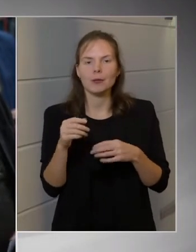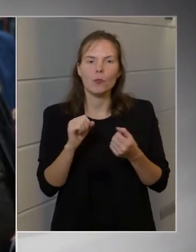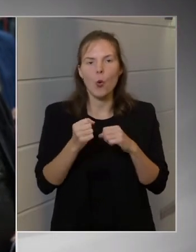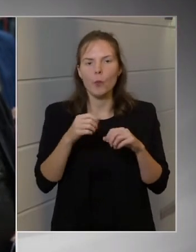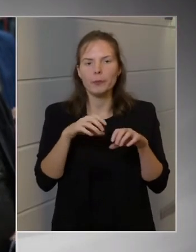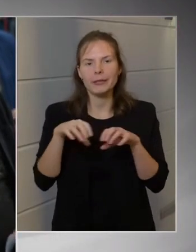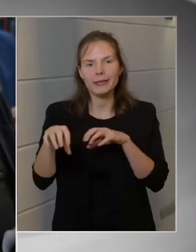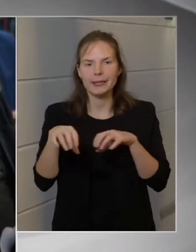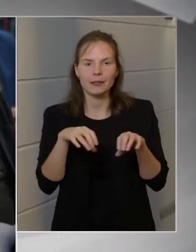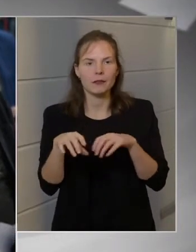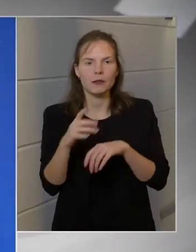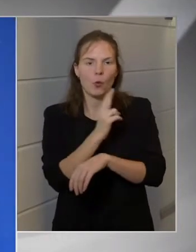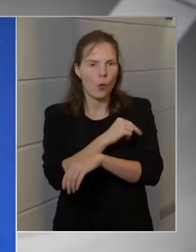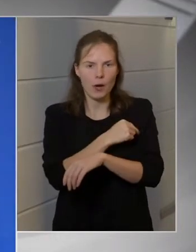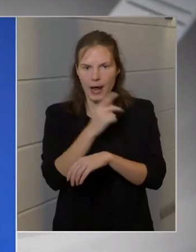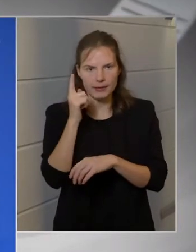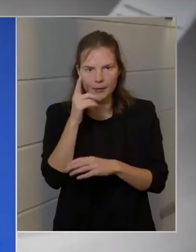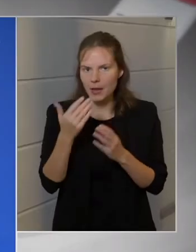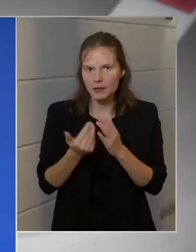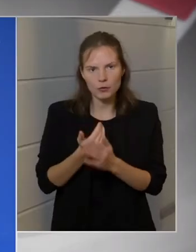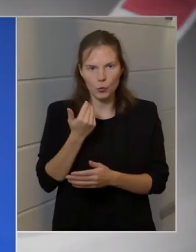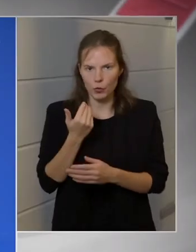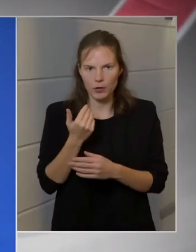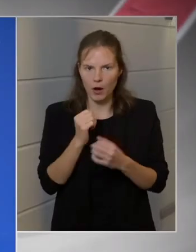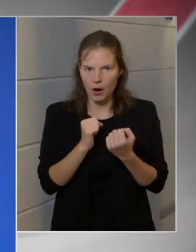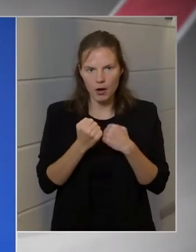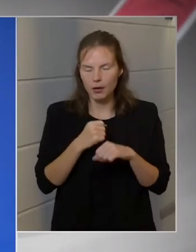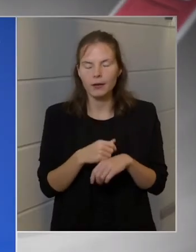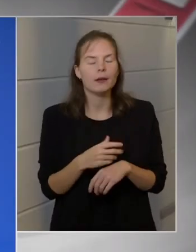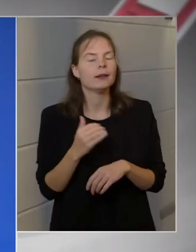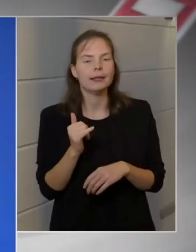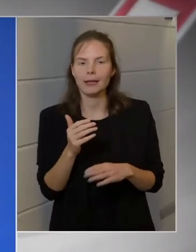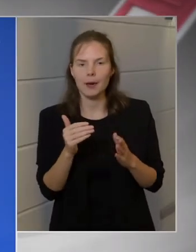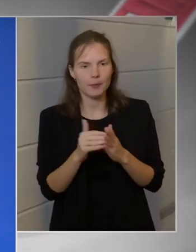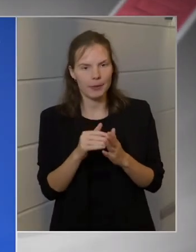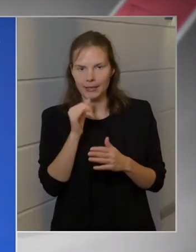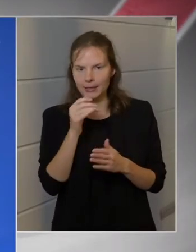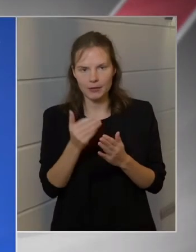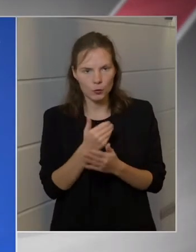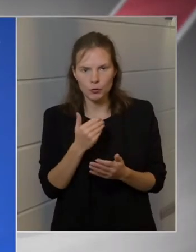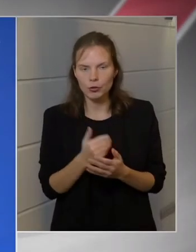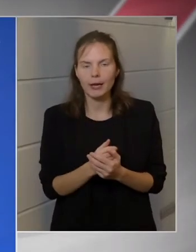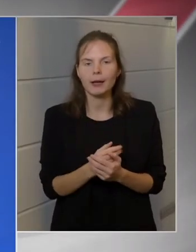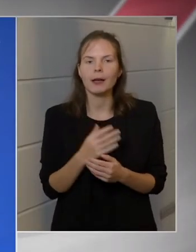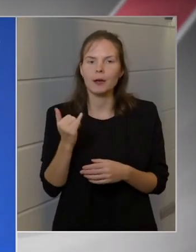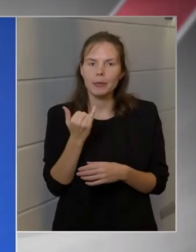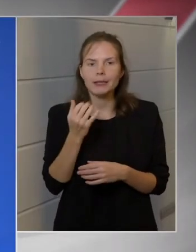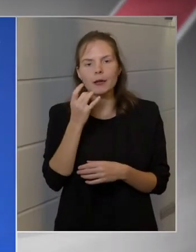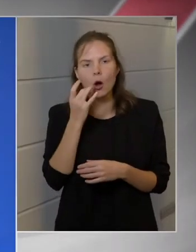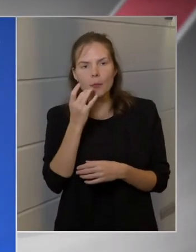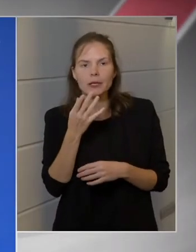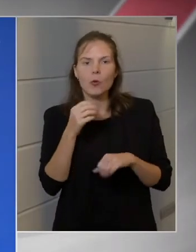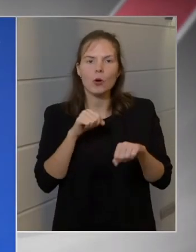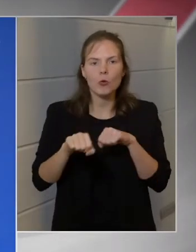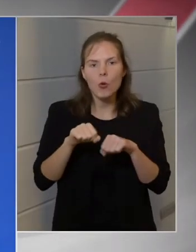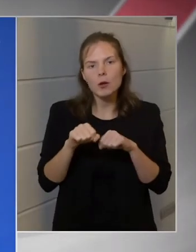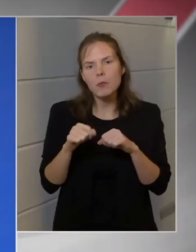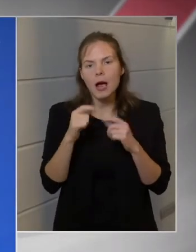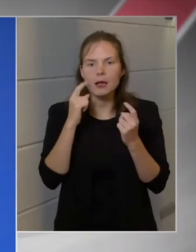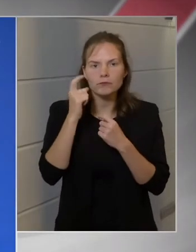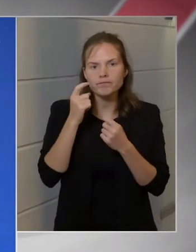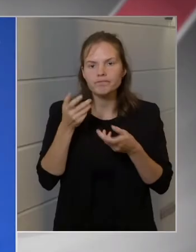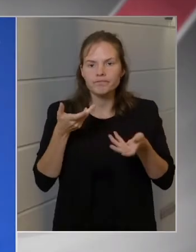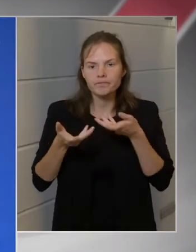nem üzemelik be újra, még egyelőre, jól értettem? Igen, nincs meg rá szükség. Tehát minden alkalommal, amikor a kormány járványhelyzetet